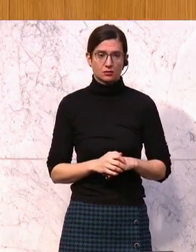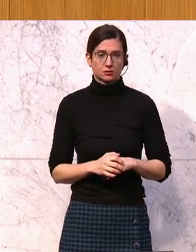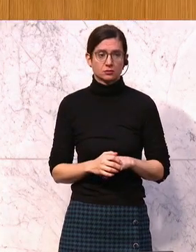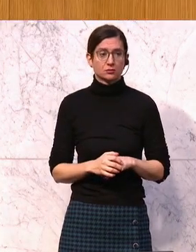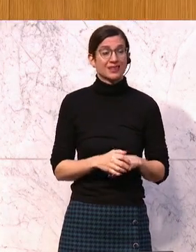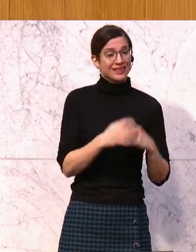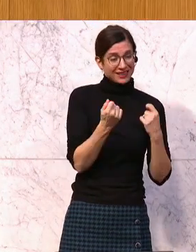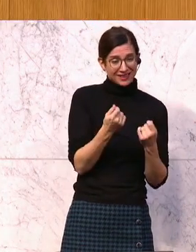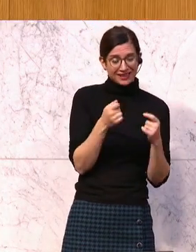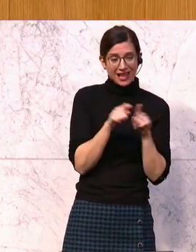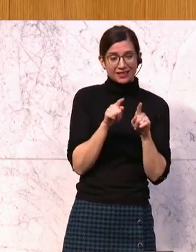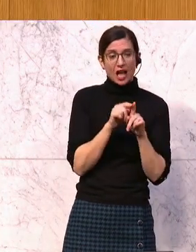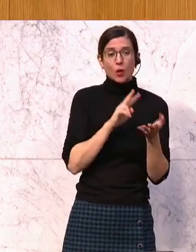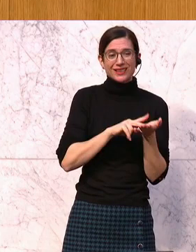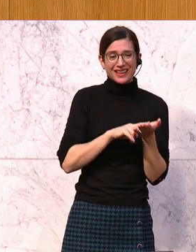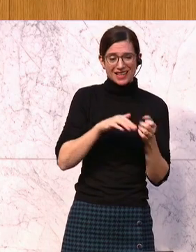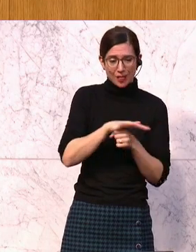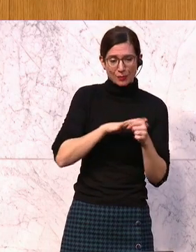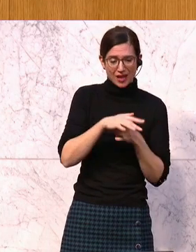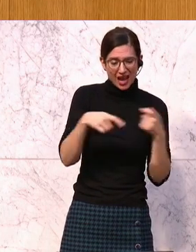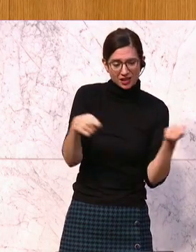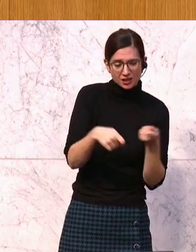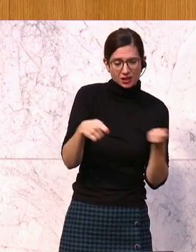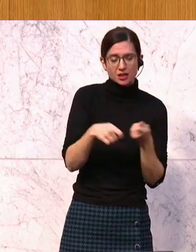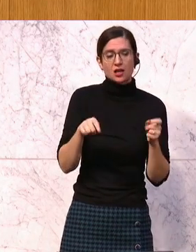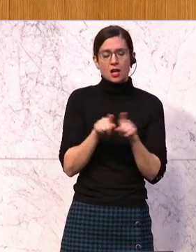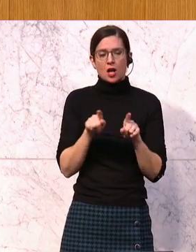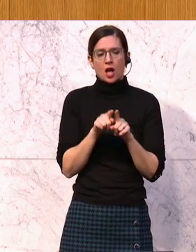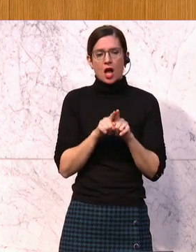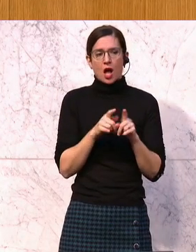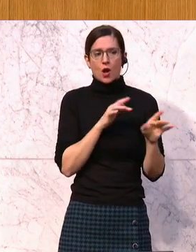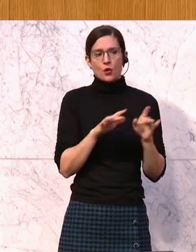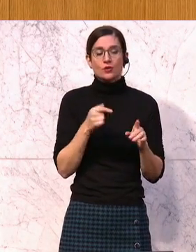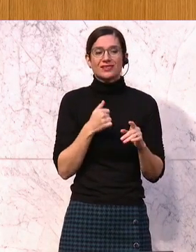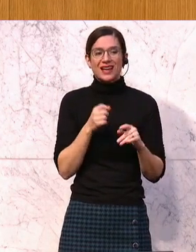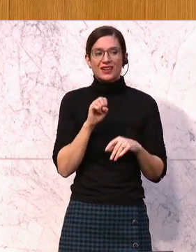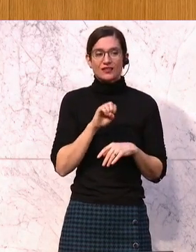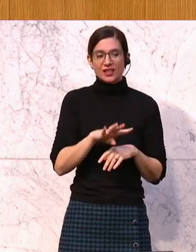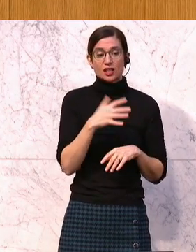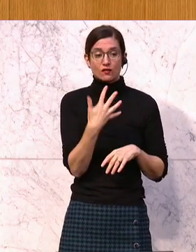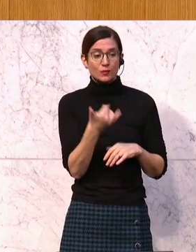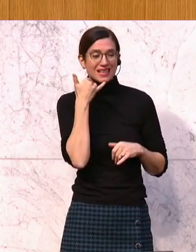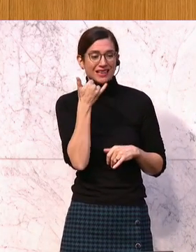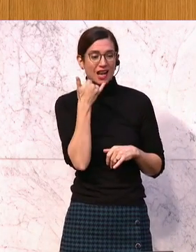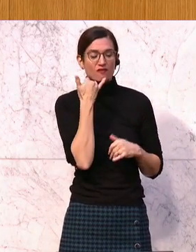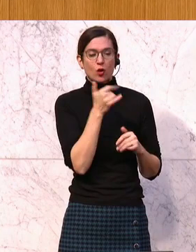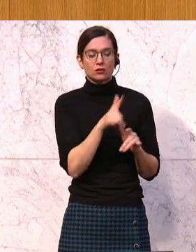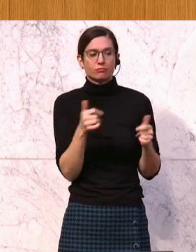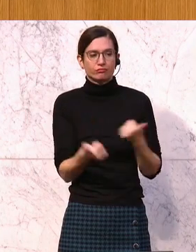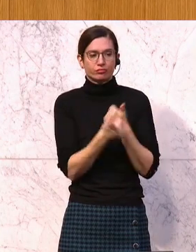Geld fließt auch in die Digitalisierung, damit auch Aufwertung 14,50, Einbindung in